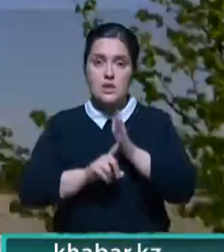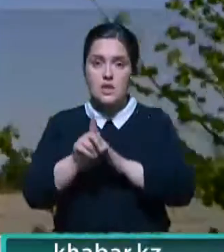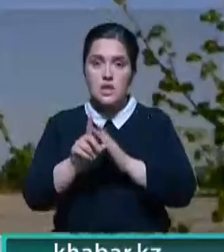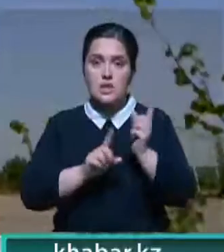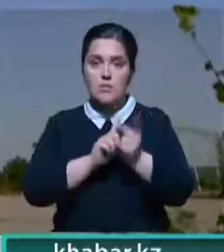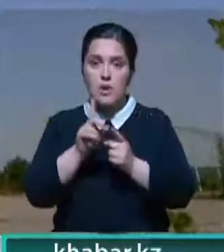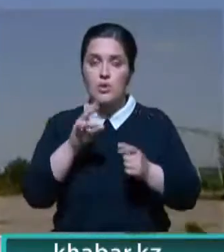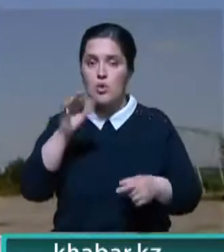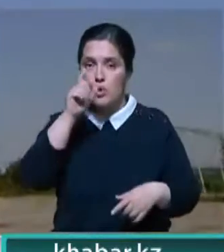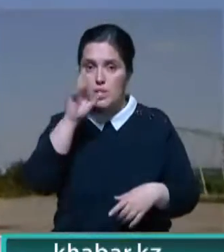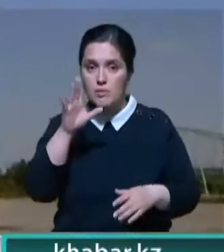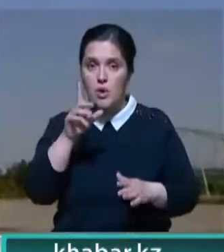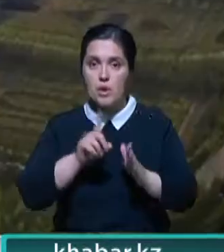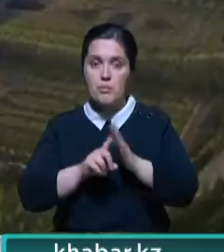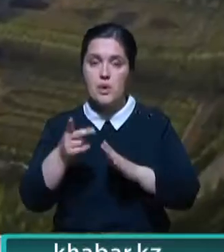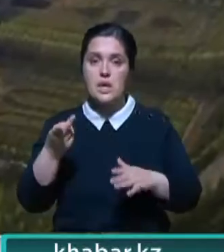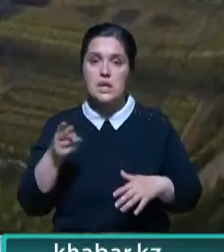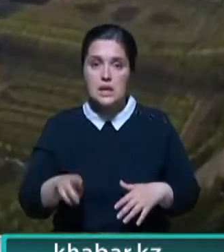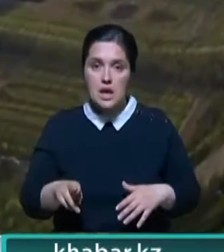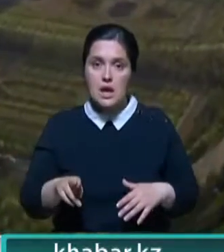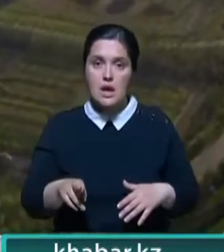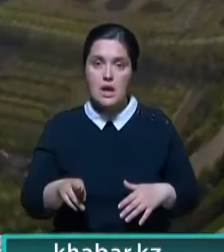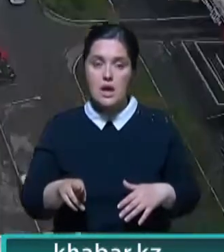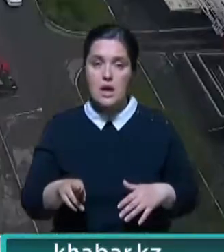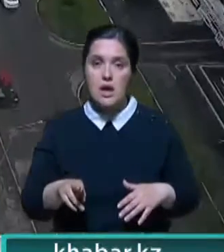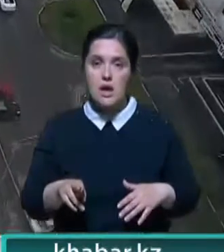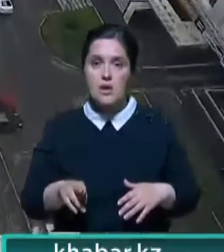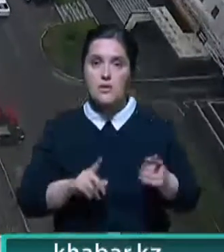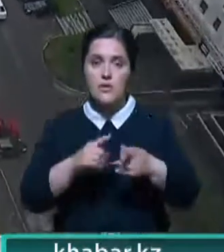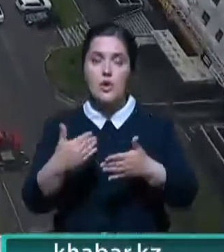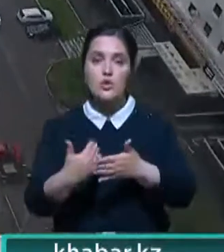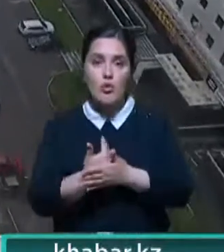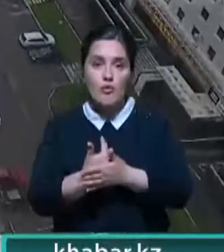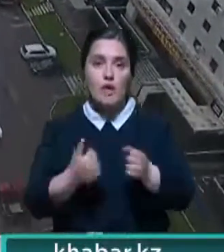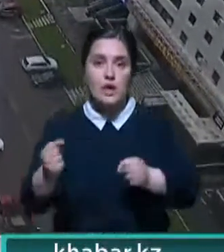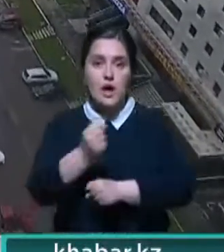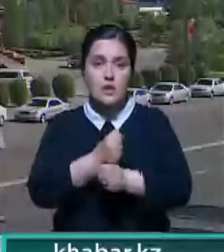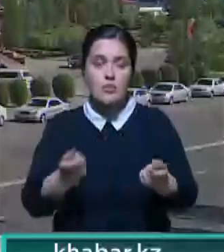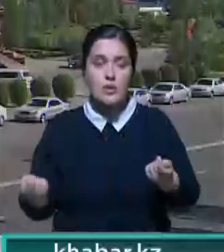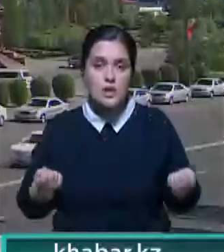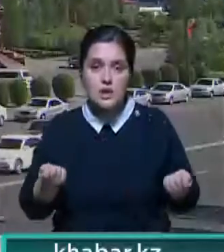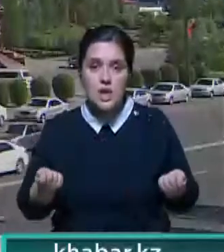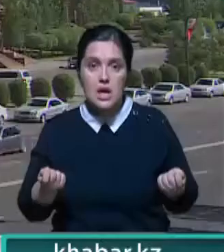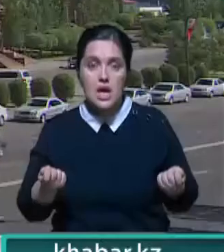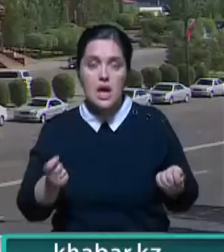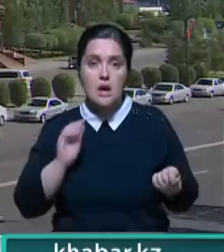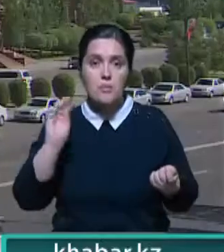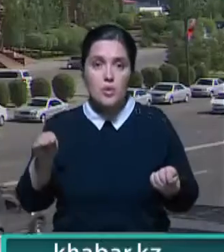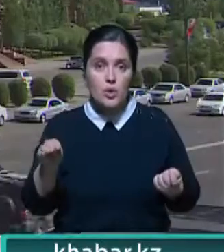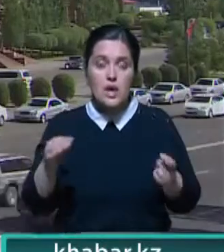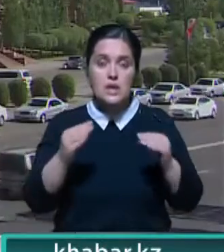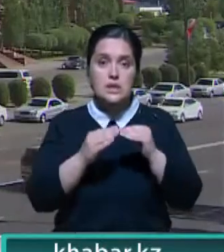начинались реформы, но и неплохой стартовой платформой для рекрутирования новых кадров в управленческий блок.